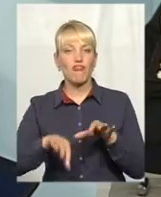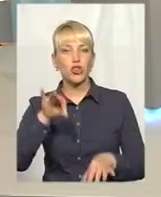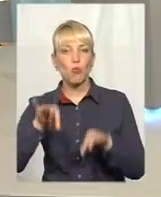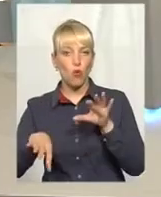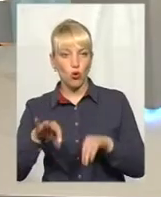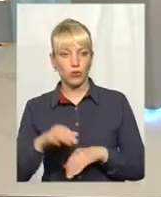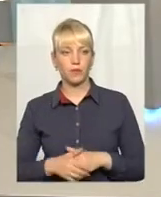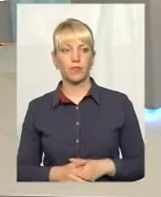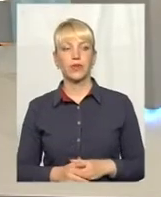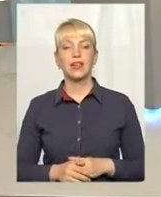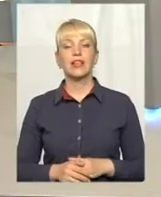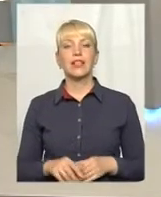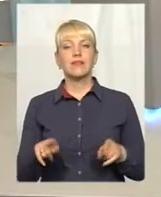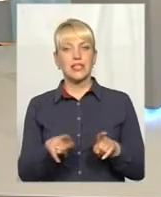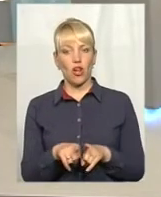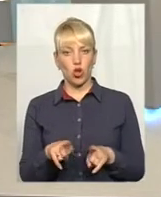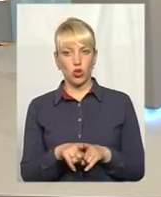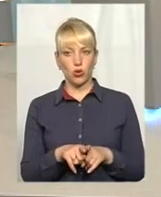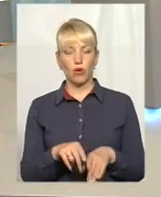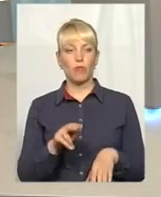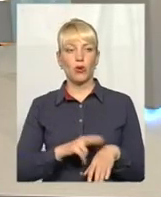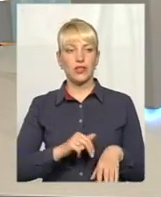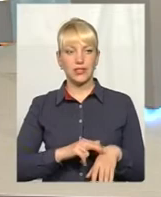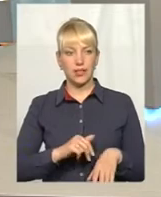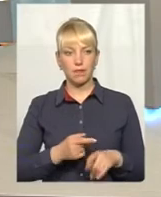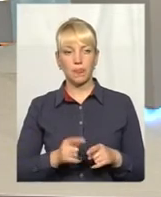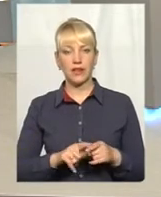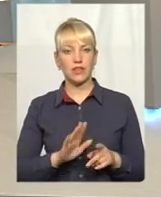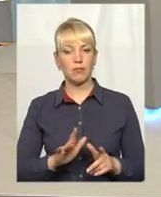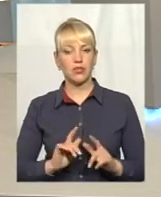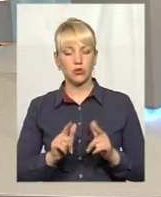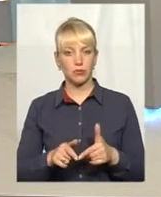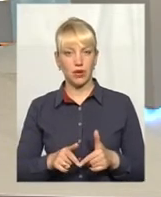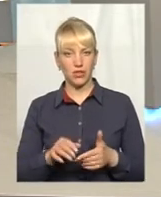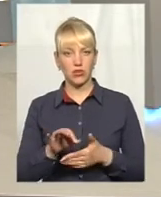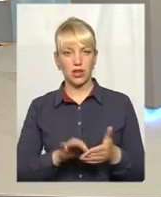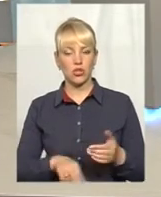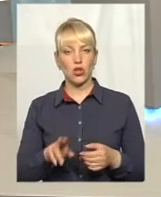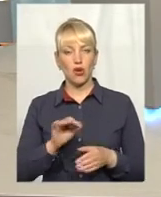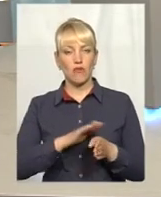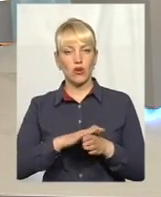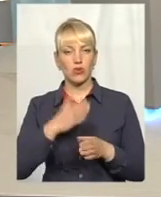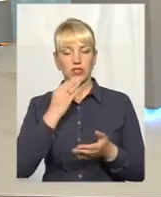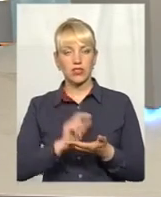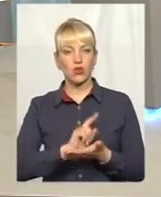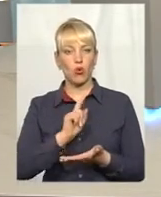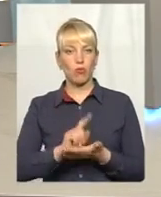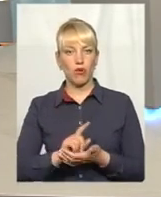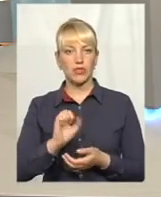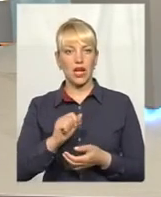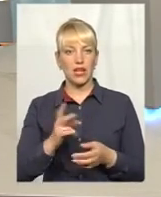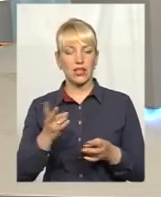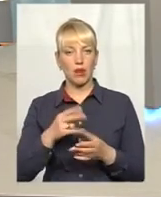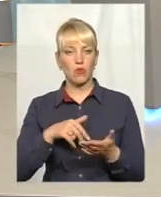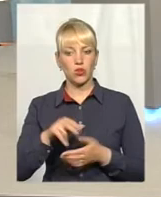Далі, тобто все одно поліцейський, патрульний поліцейський, він не приступає відразу до виконання своїх обов'язків, а має пройти